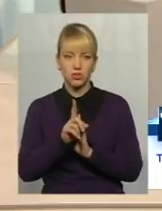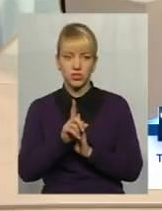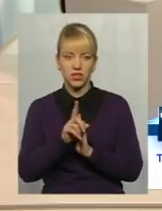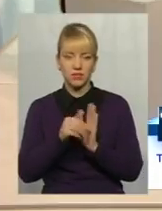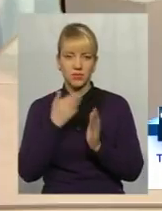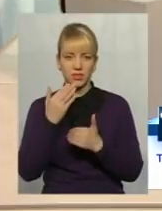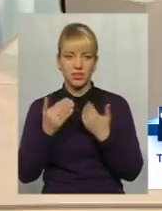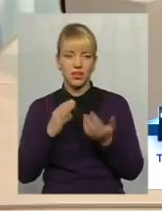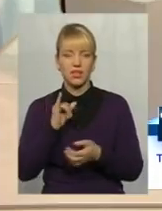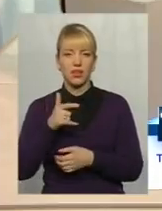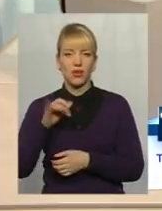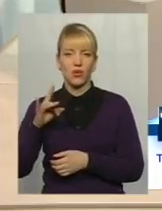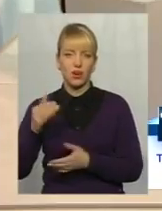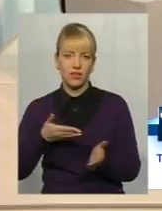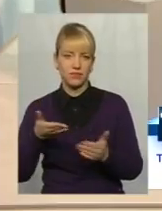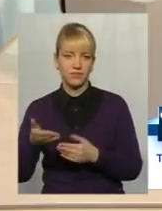Пане Ігор?